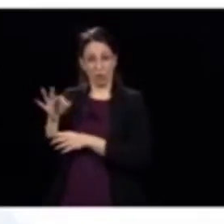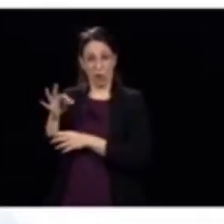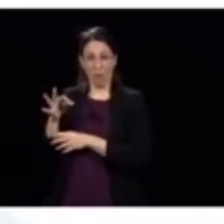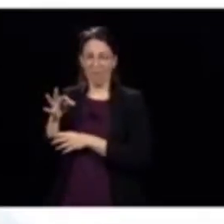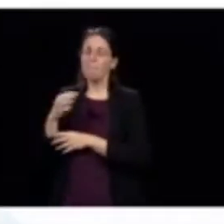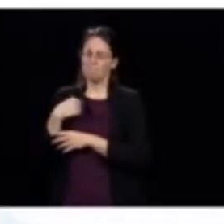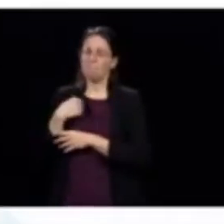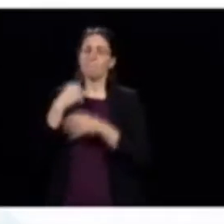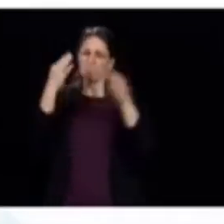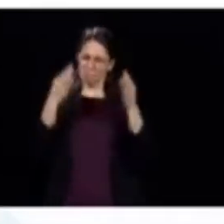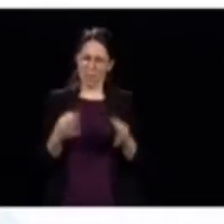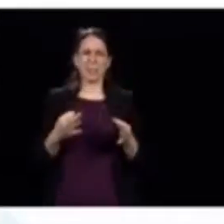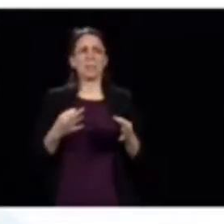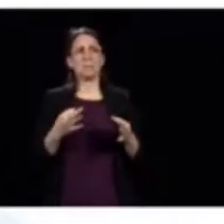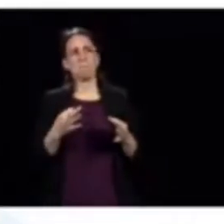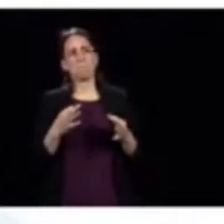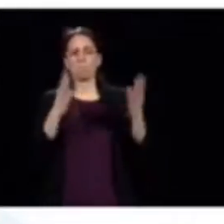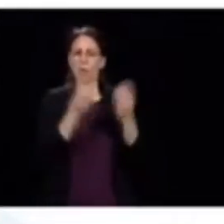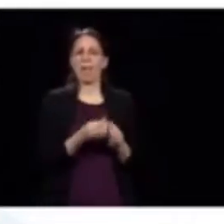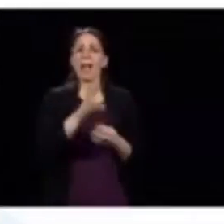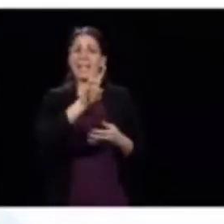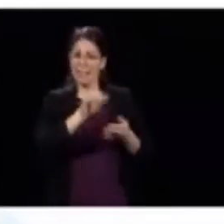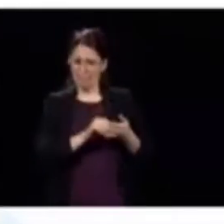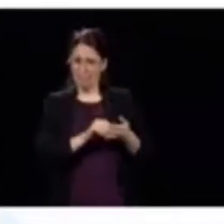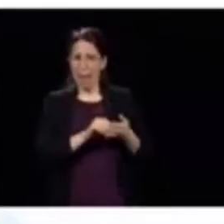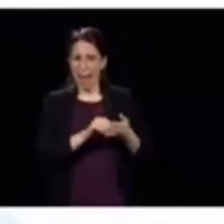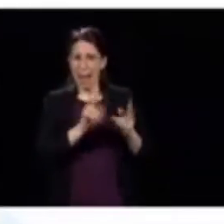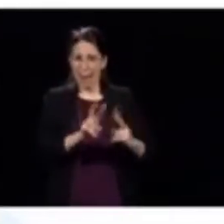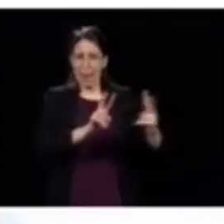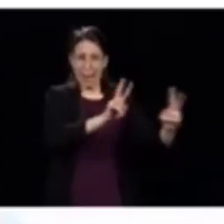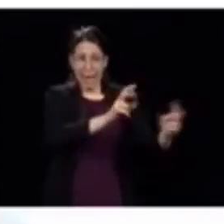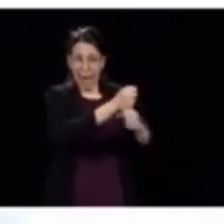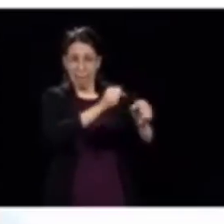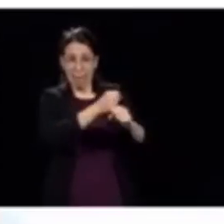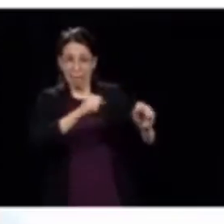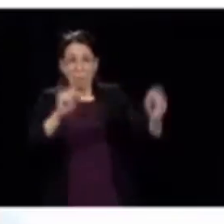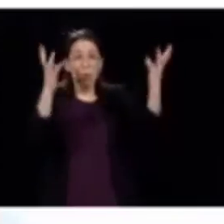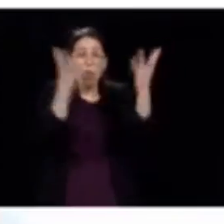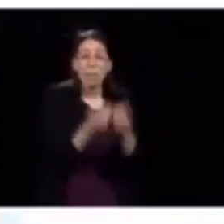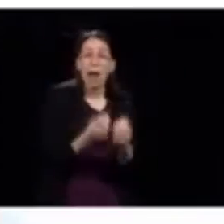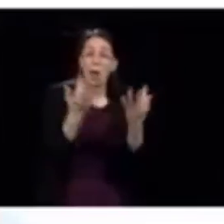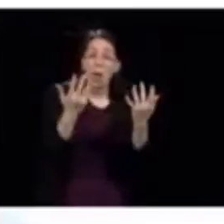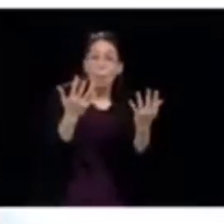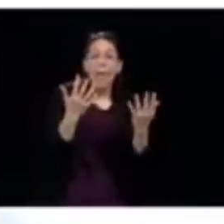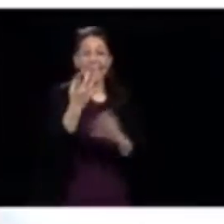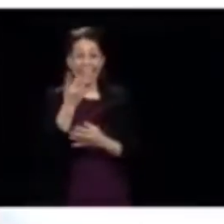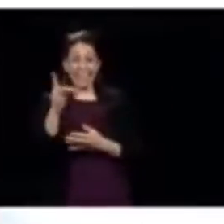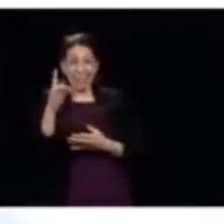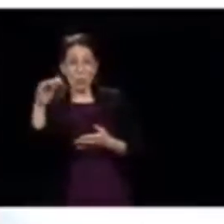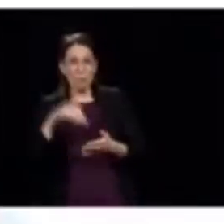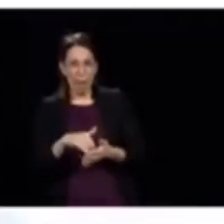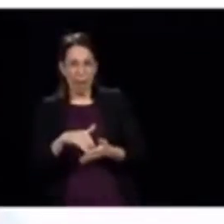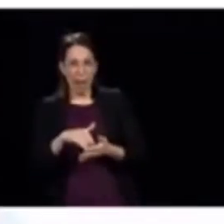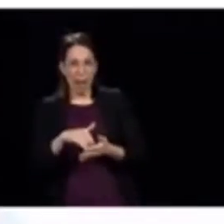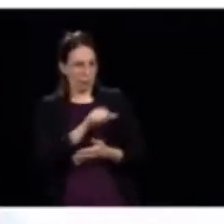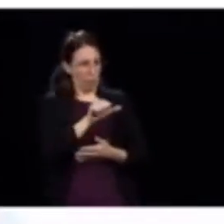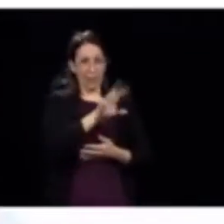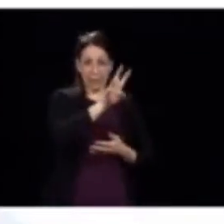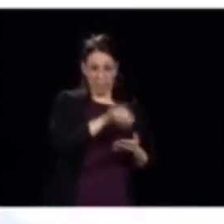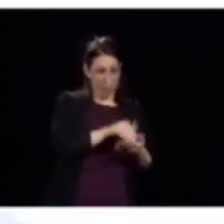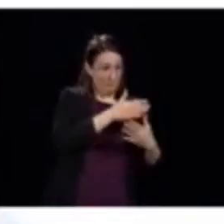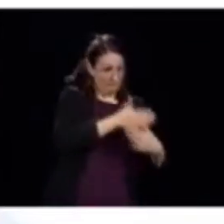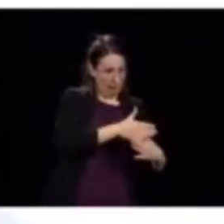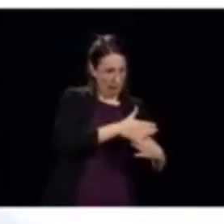de libérer à peu près 6 000 lits sur les 18 000. Ça veut dire qu'il y en a encore 12 000